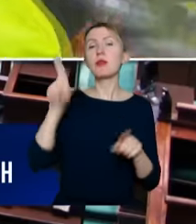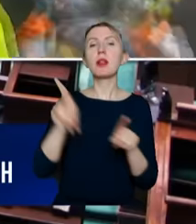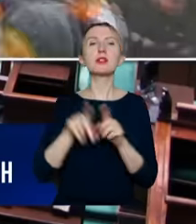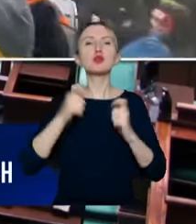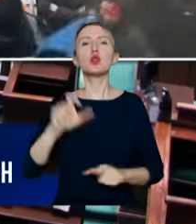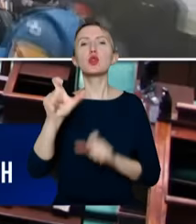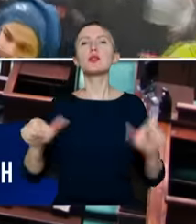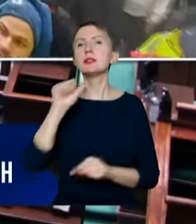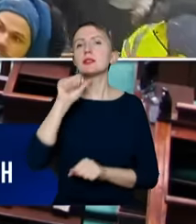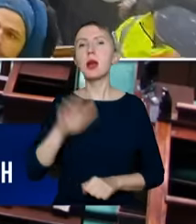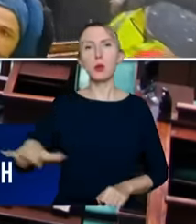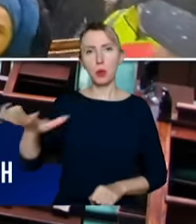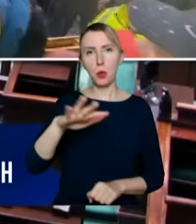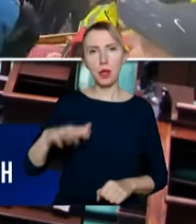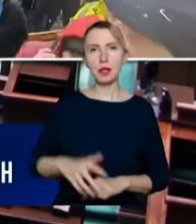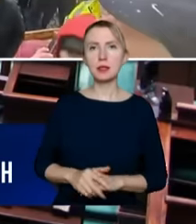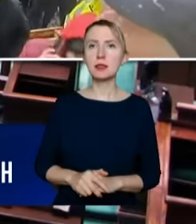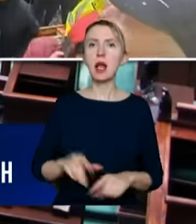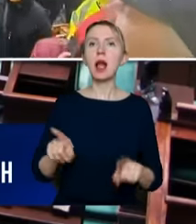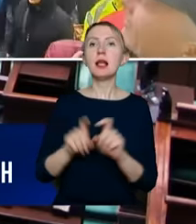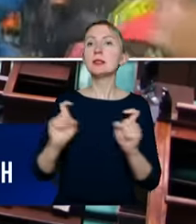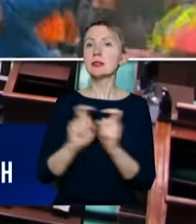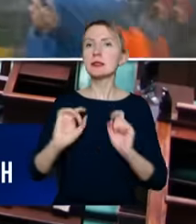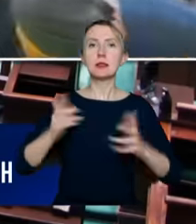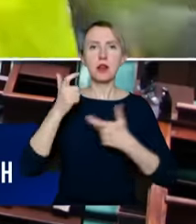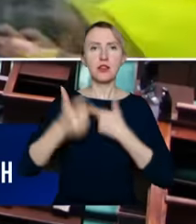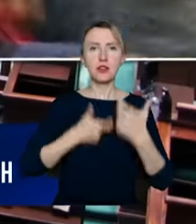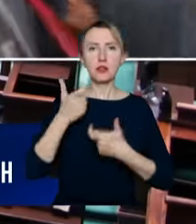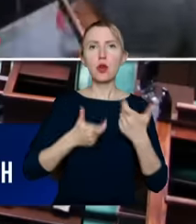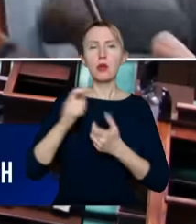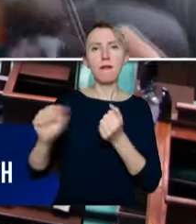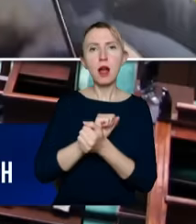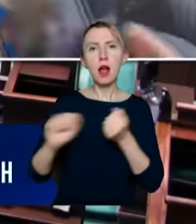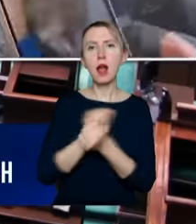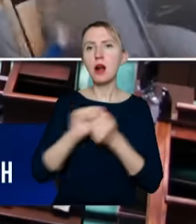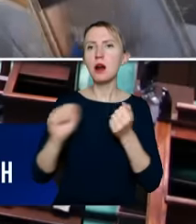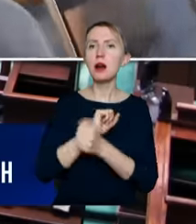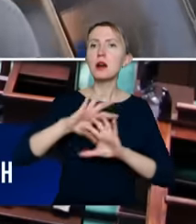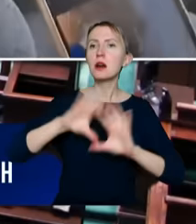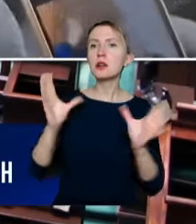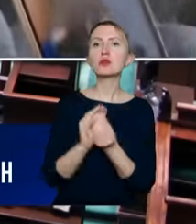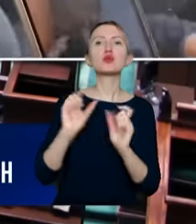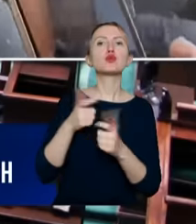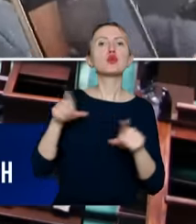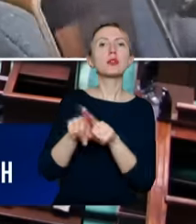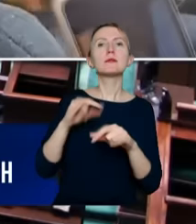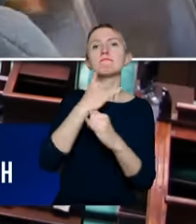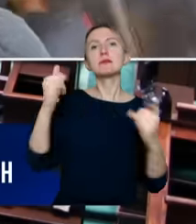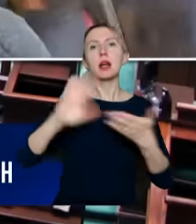już strajkują, jak po prostu walczą z tym wszystkim, co zalewa też ich rynki.